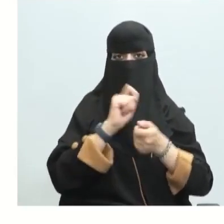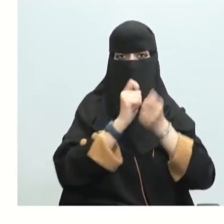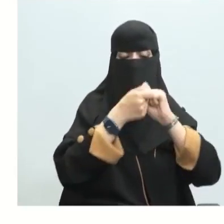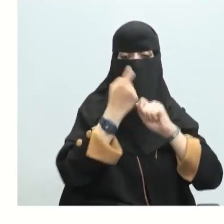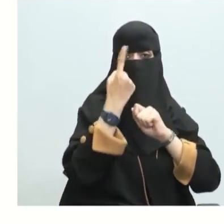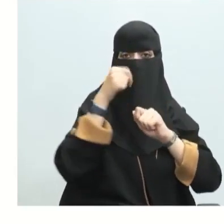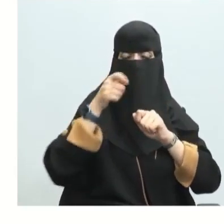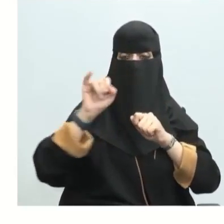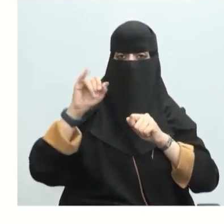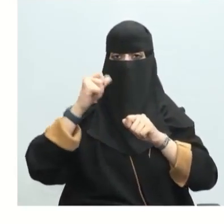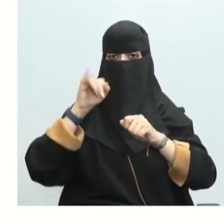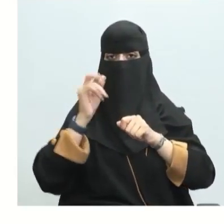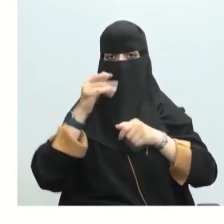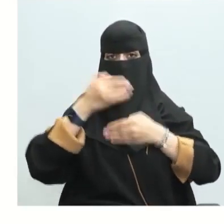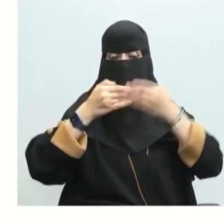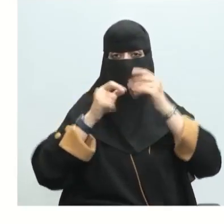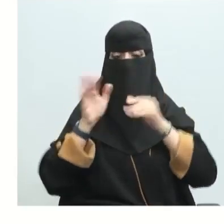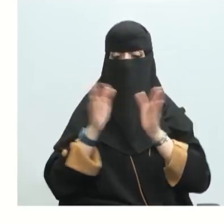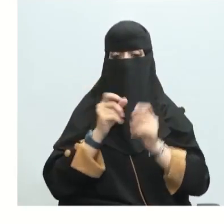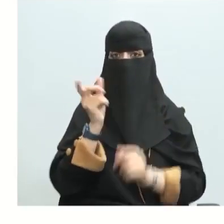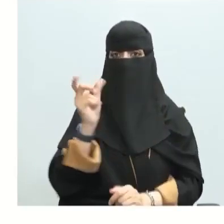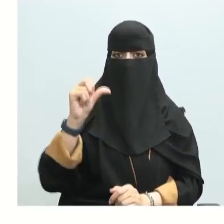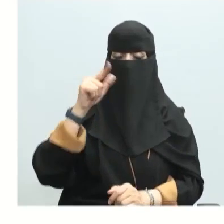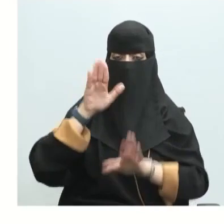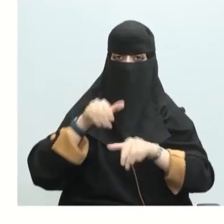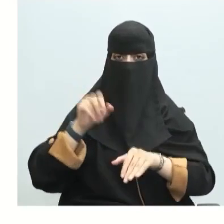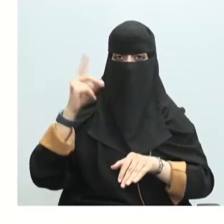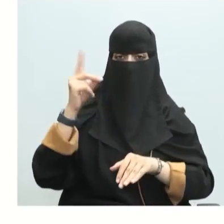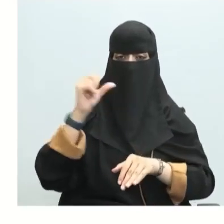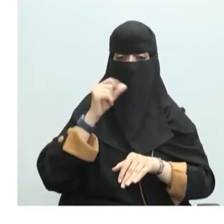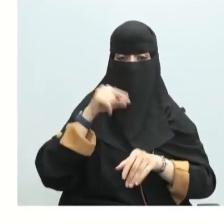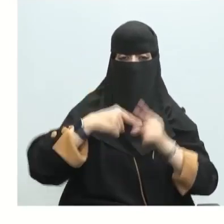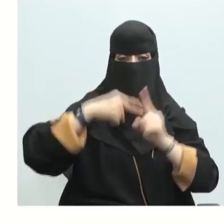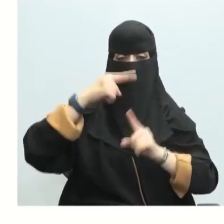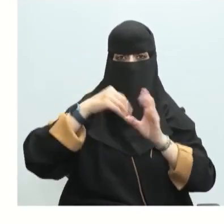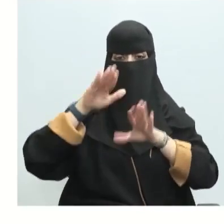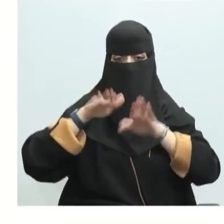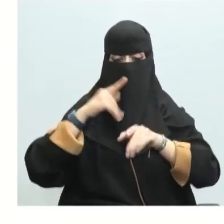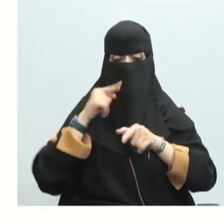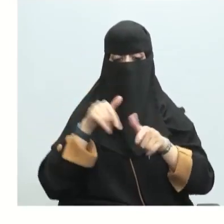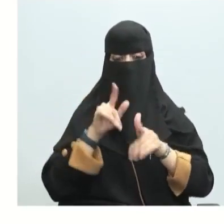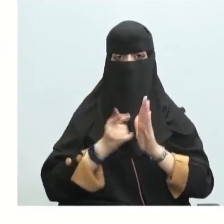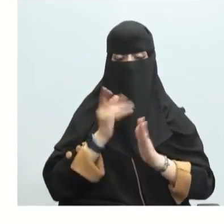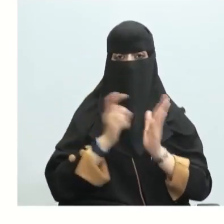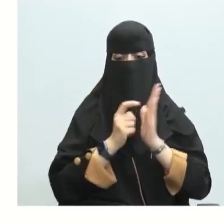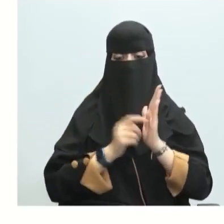المركب لدينا نوت معناها ظروف قياسية للعناصر في الحالة القياسية